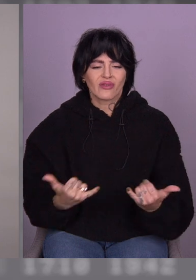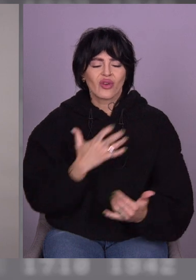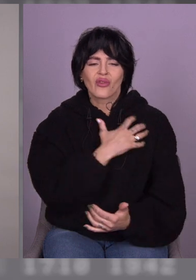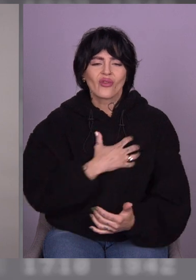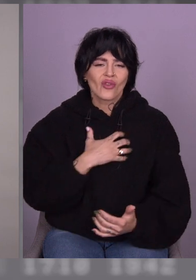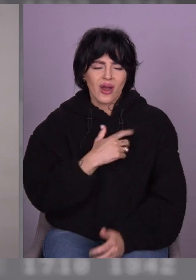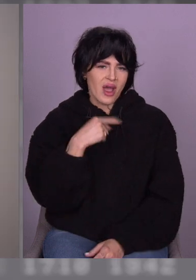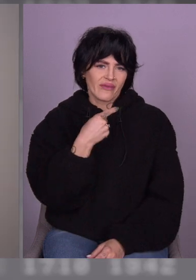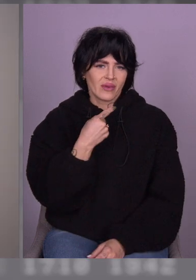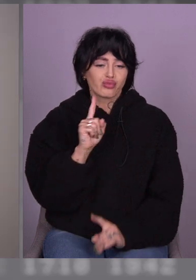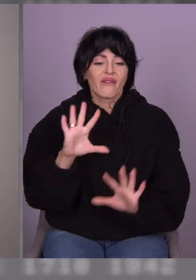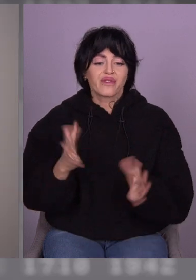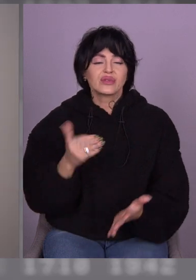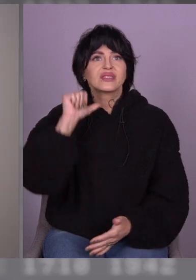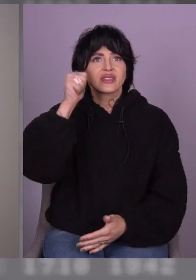завтра можу не бути.